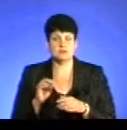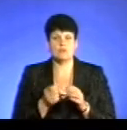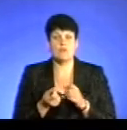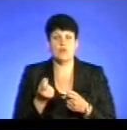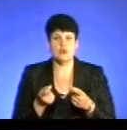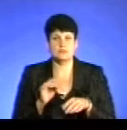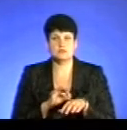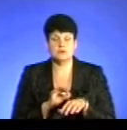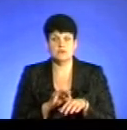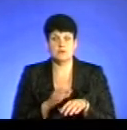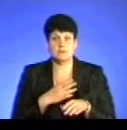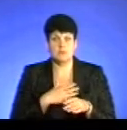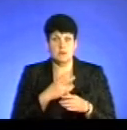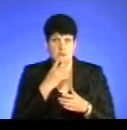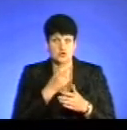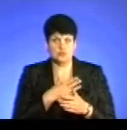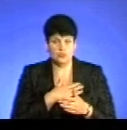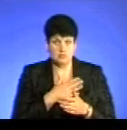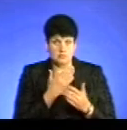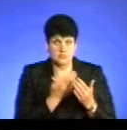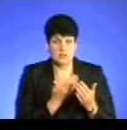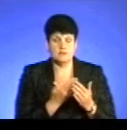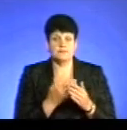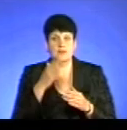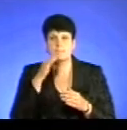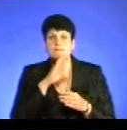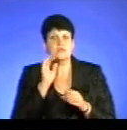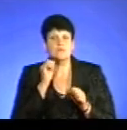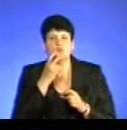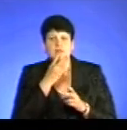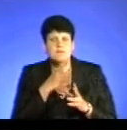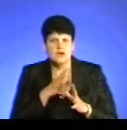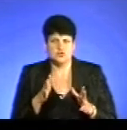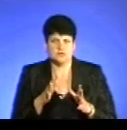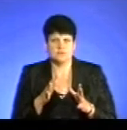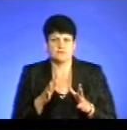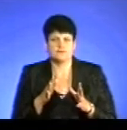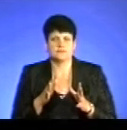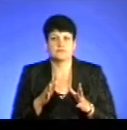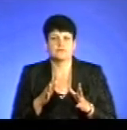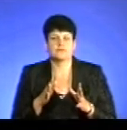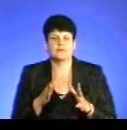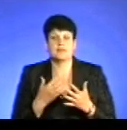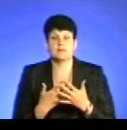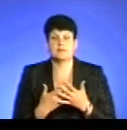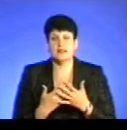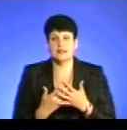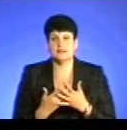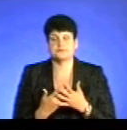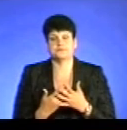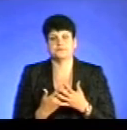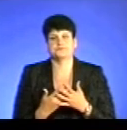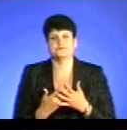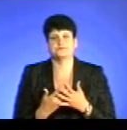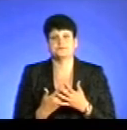які відмічаємо ми, вже, ми, відповідно, батьки цього можуть не зауважити, але, наприклад, якусь